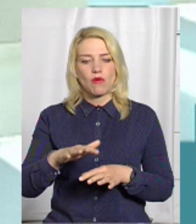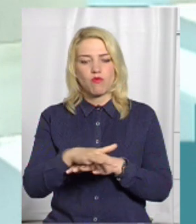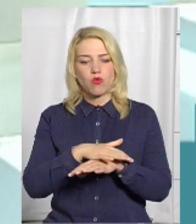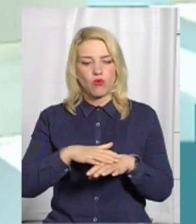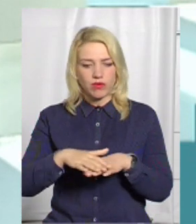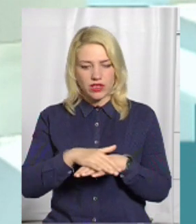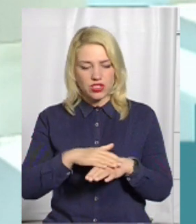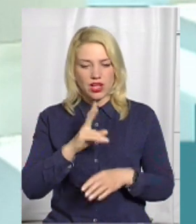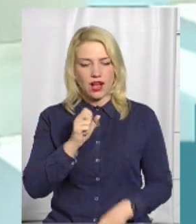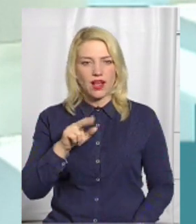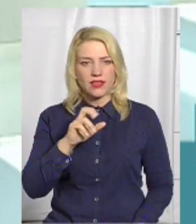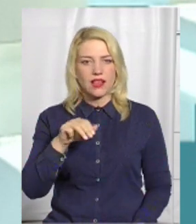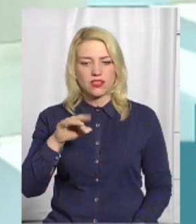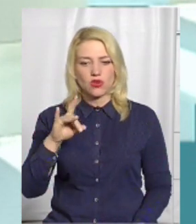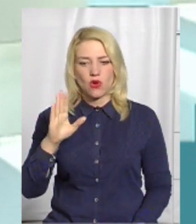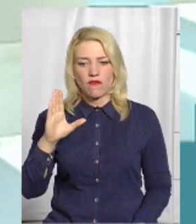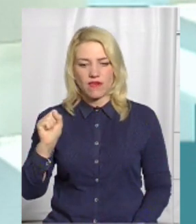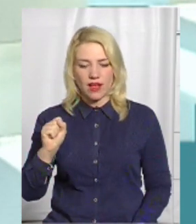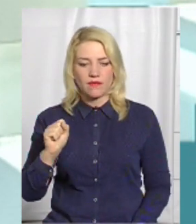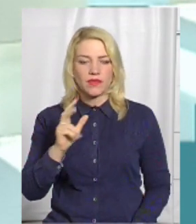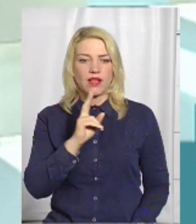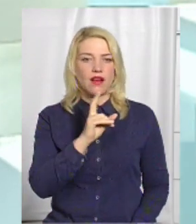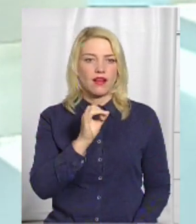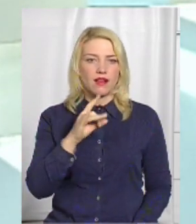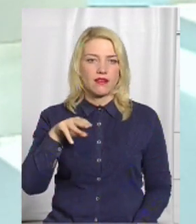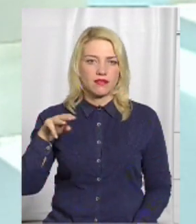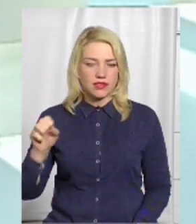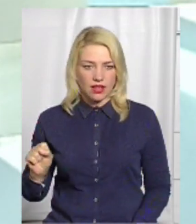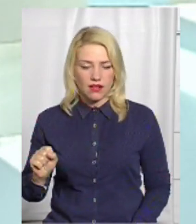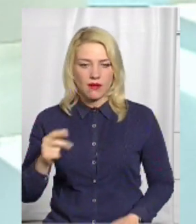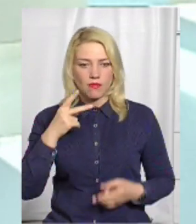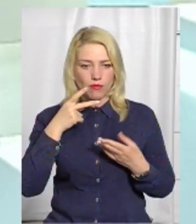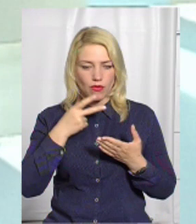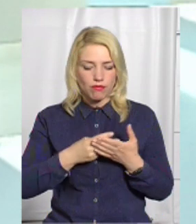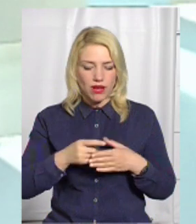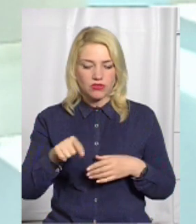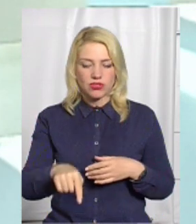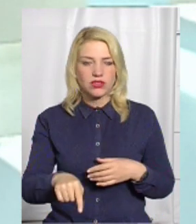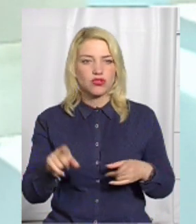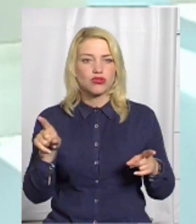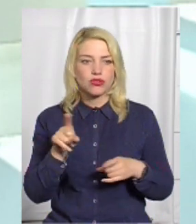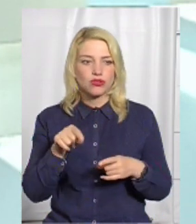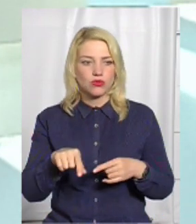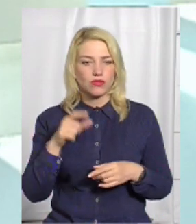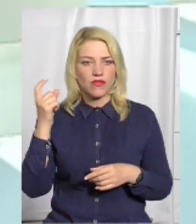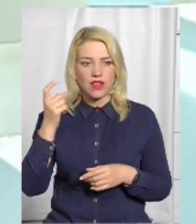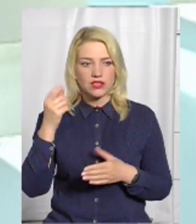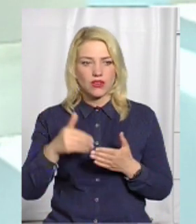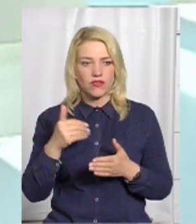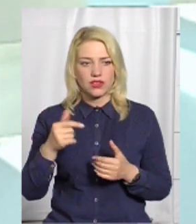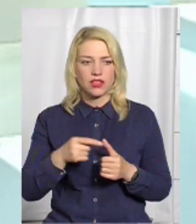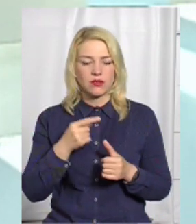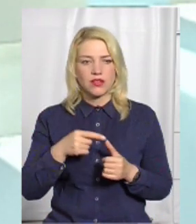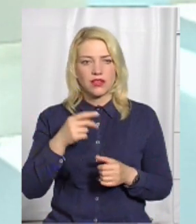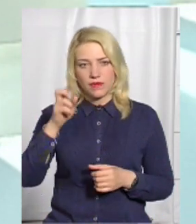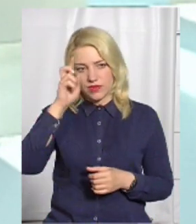карти, вона є доступна, кожен може взяти, і я побачила, що тут власником від імені